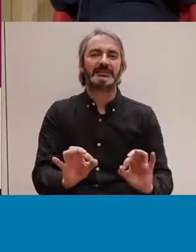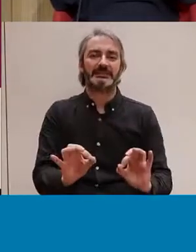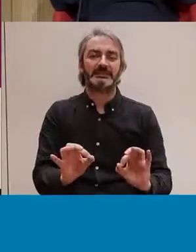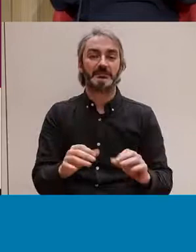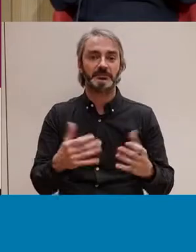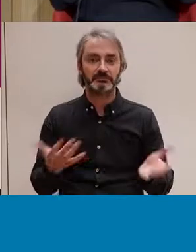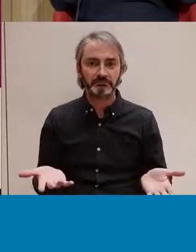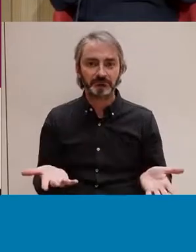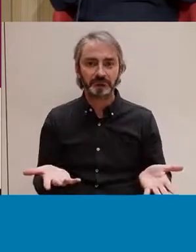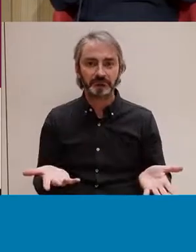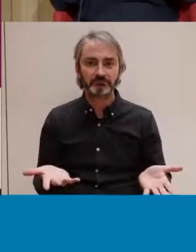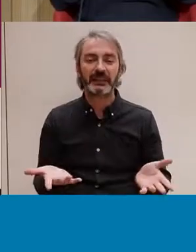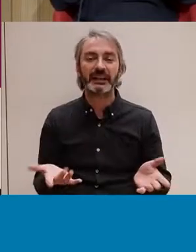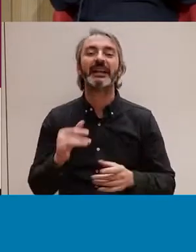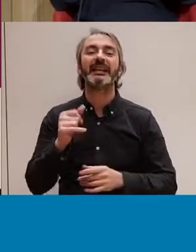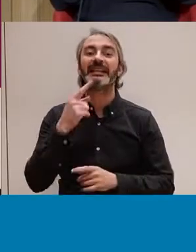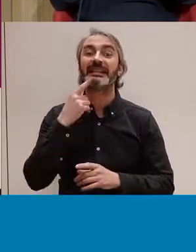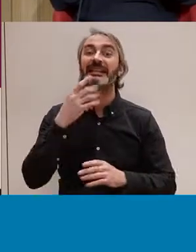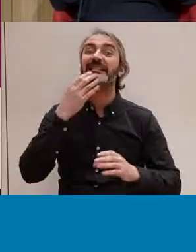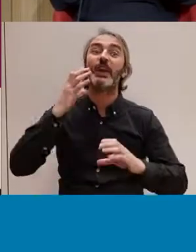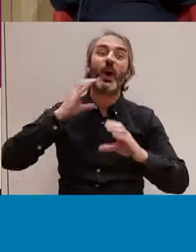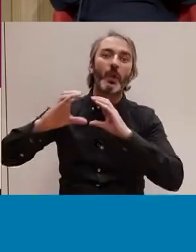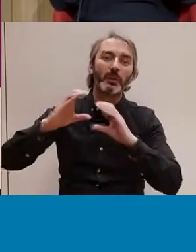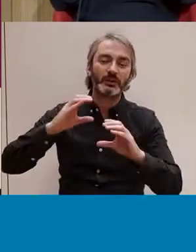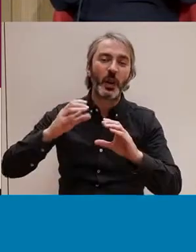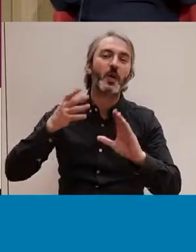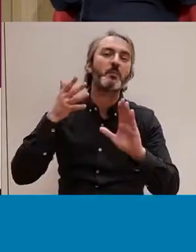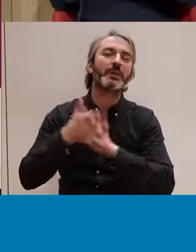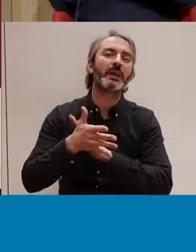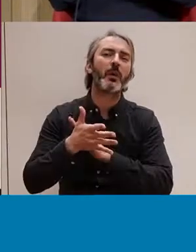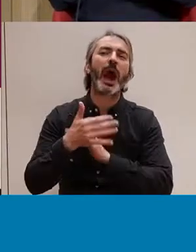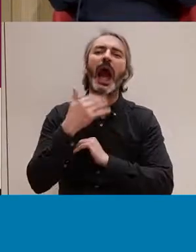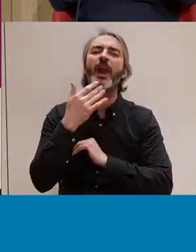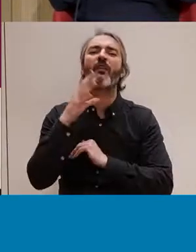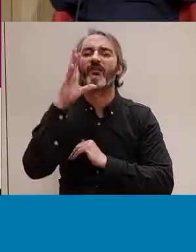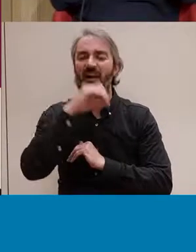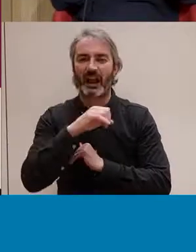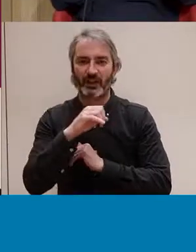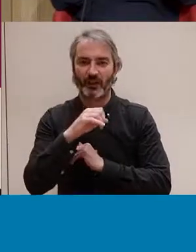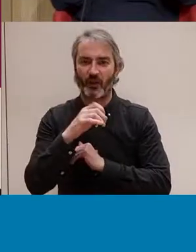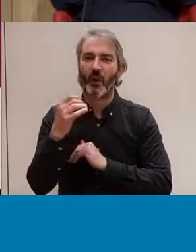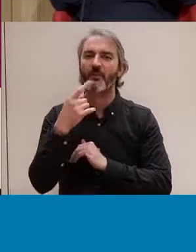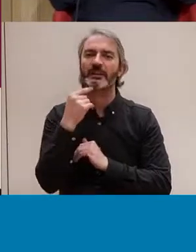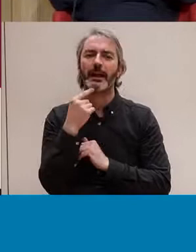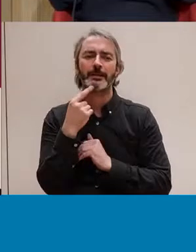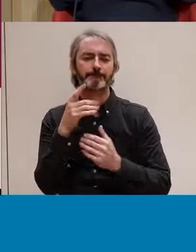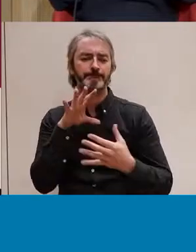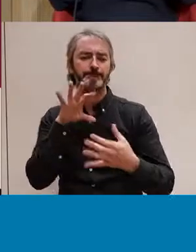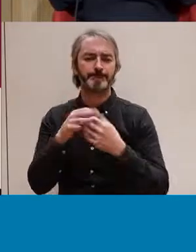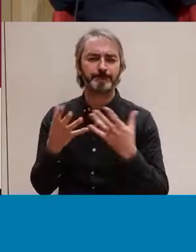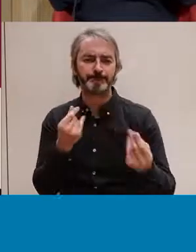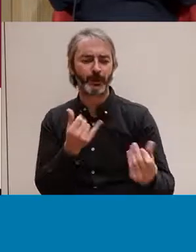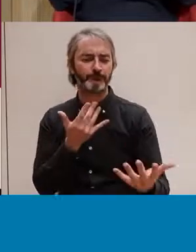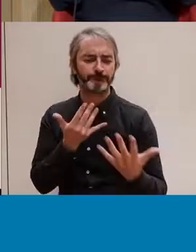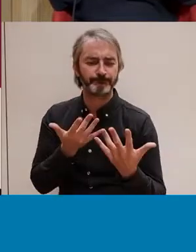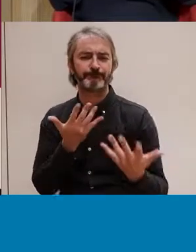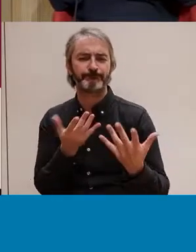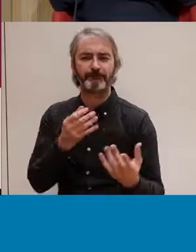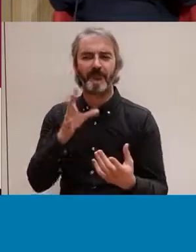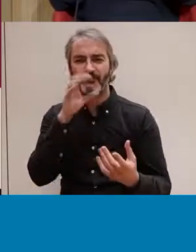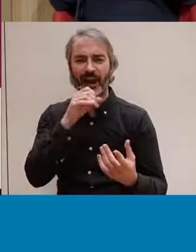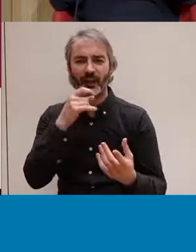no?, i on s'entén que si hi ha comunicació és perquè alguna cosa està fallant, no?, perquè no hi ha prou feeling o perquè no t'entens prou bé amb l'altra persona.